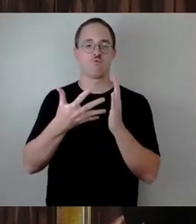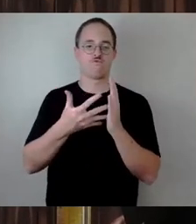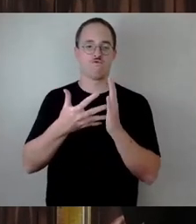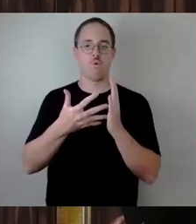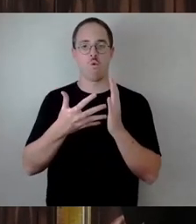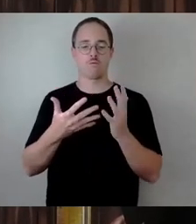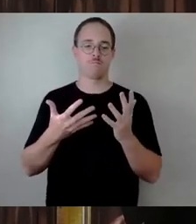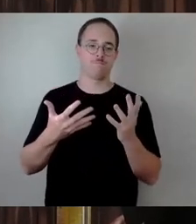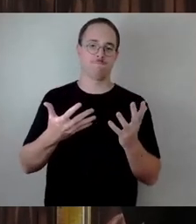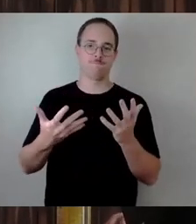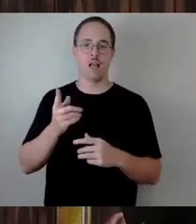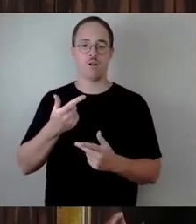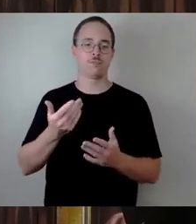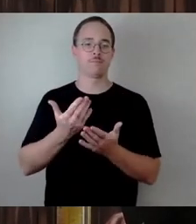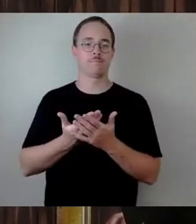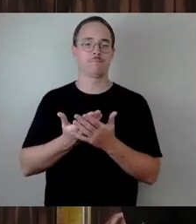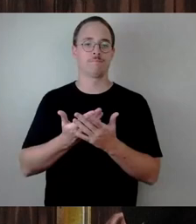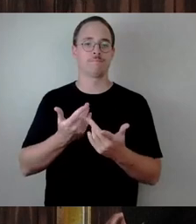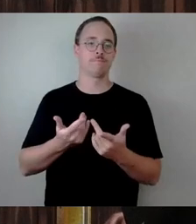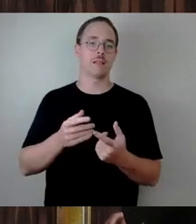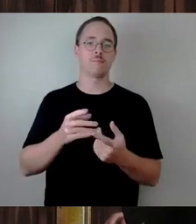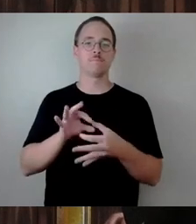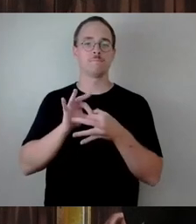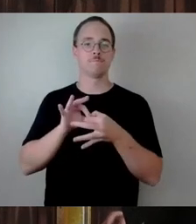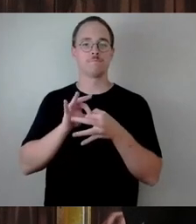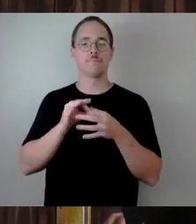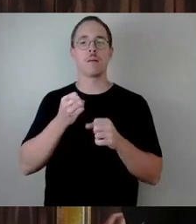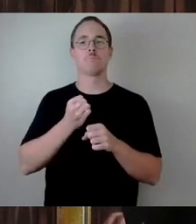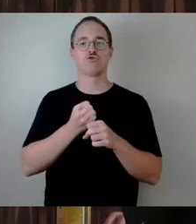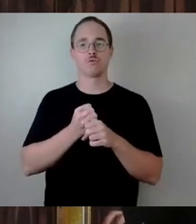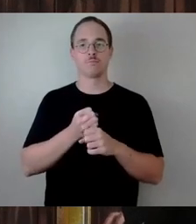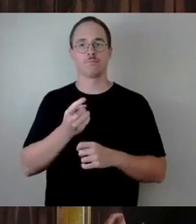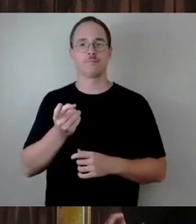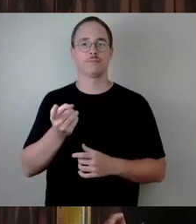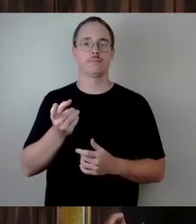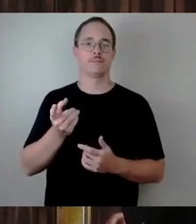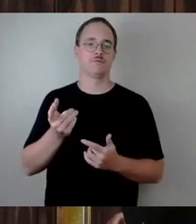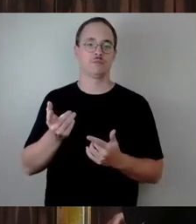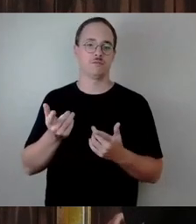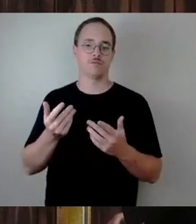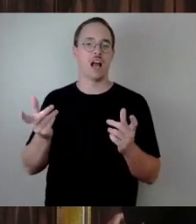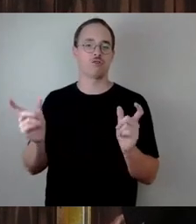bestimmten Einschränkungen bezüglich der Belastung dieser Brücken führen könnten.